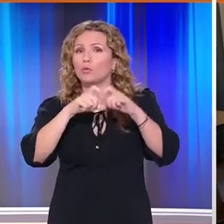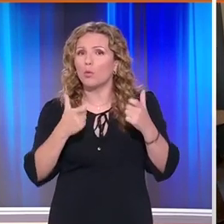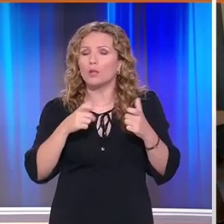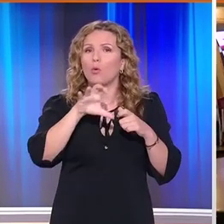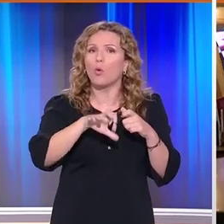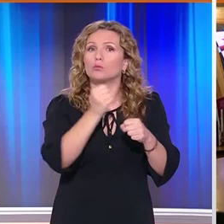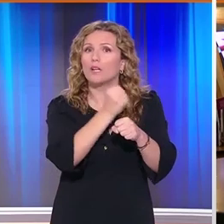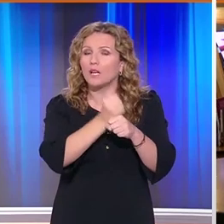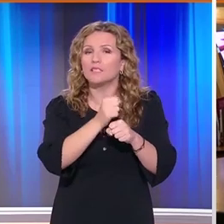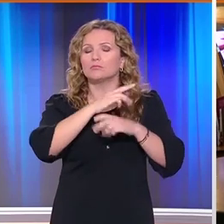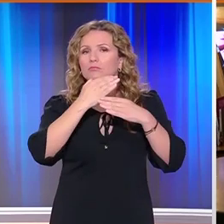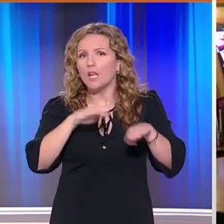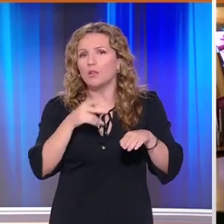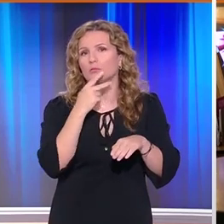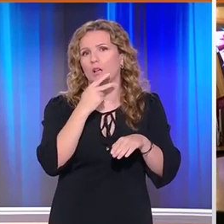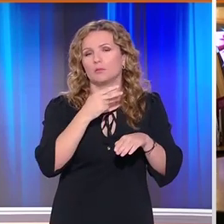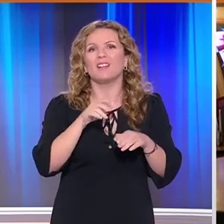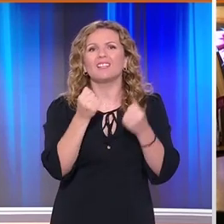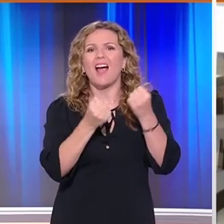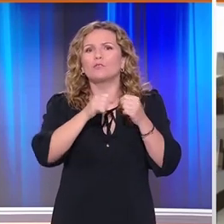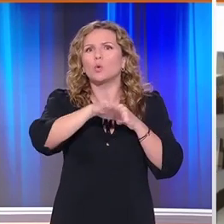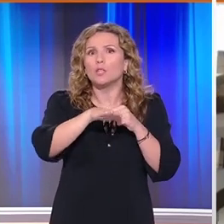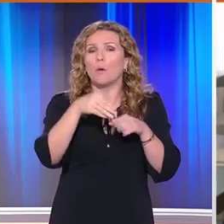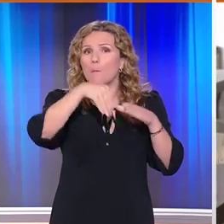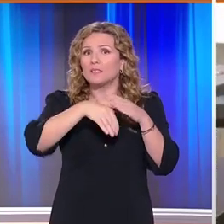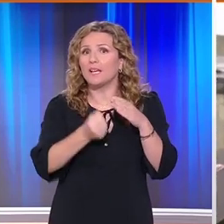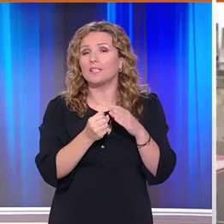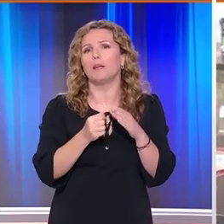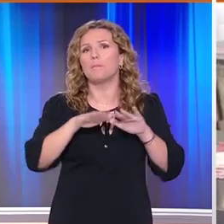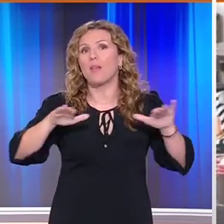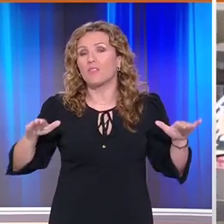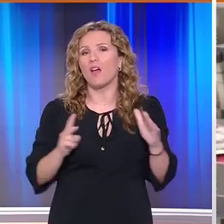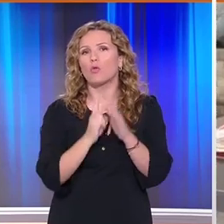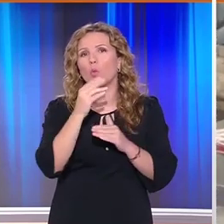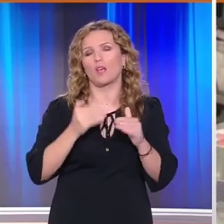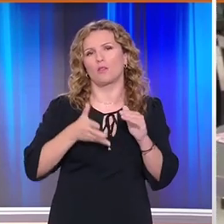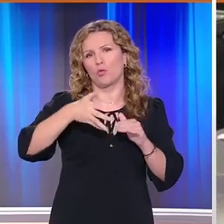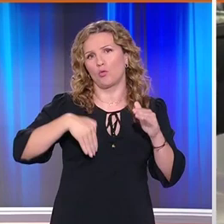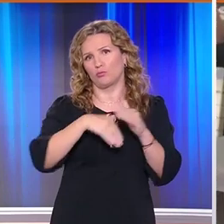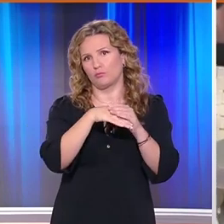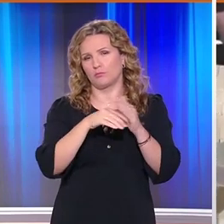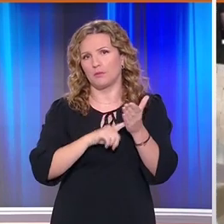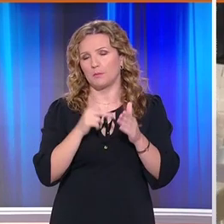στους χώρους εργασίας αλλά και στο αυτοκίνητο όταν επιβαίνουν παιδιά κάτω των 12 ετών